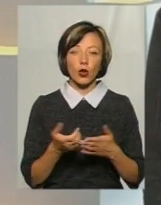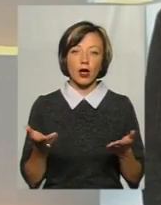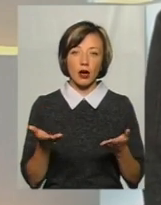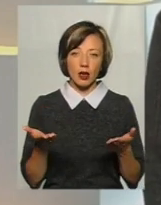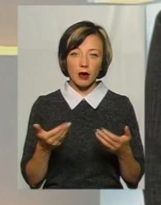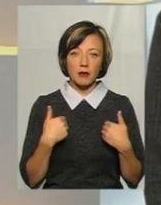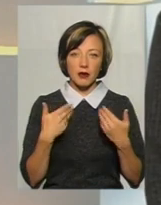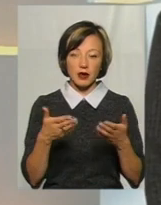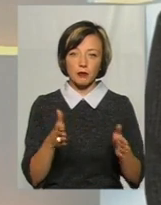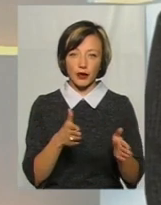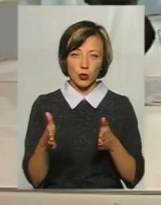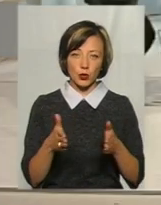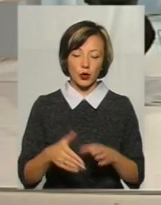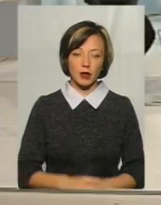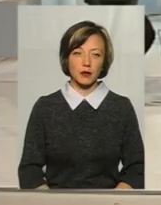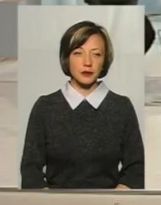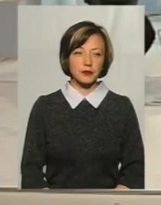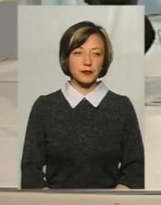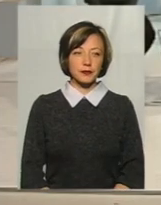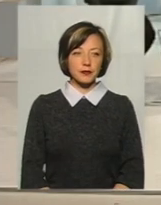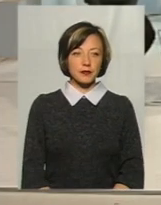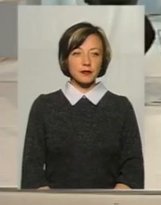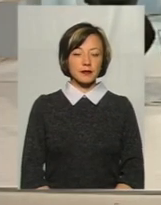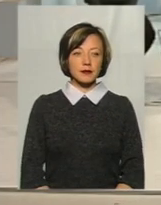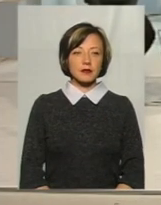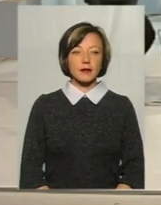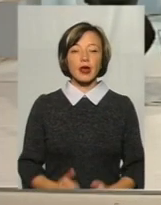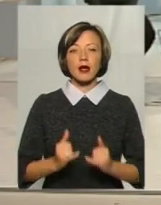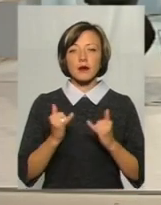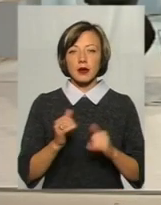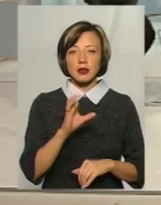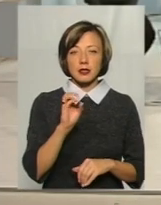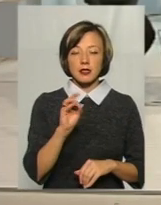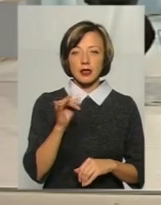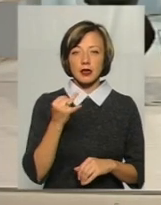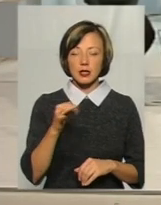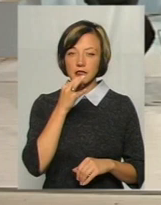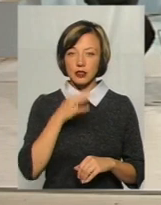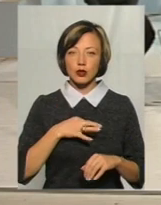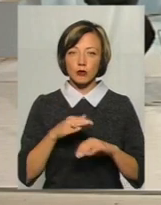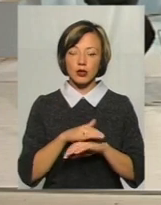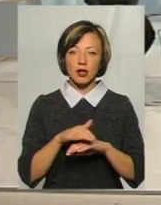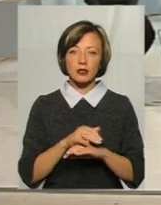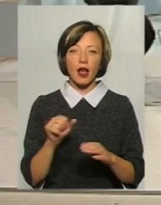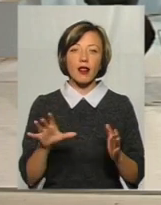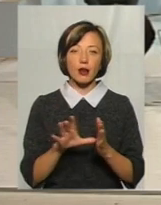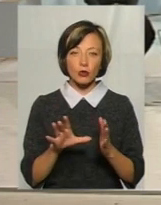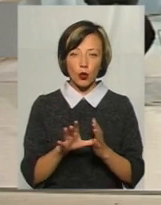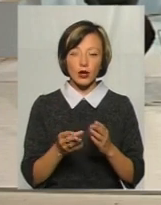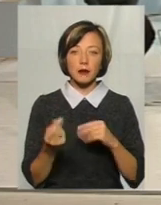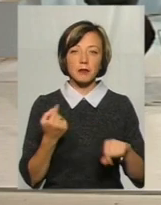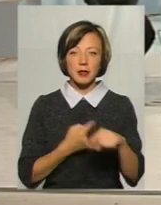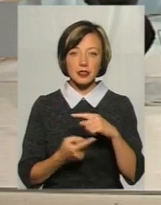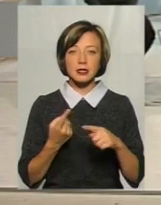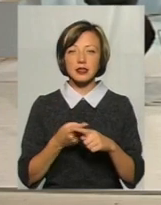ми вас підготуємо. Дякую вам. Пане Сергію, скажіть, будь ласка, електронна комерція, ясно, це